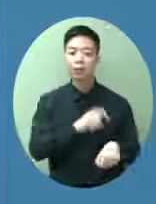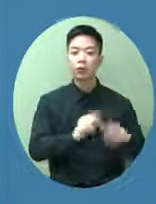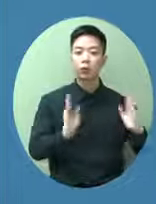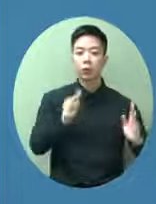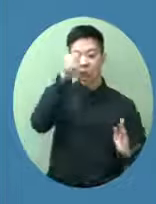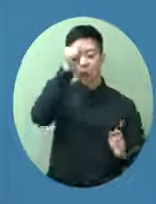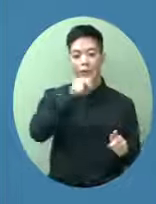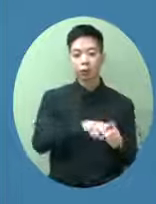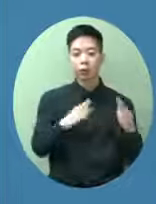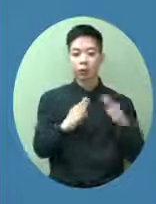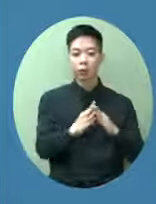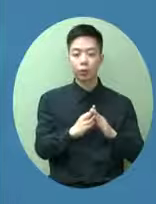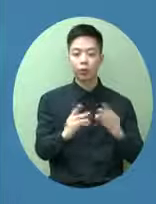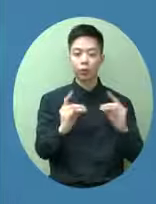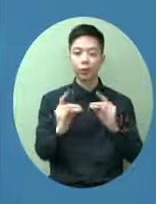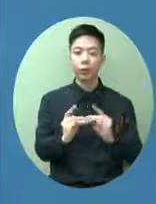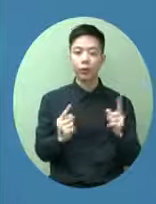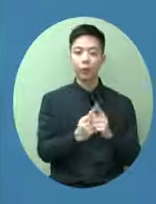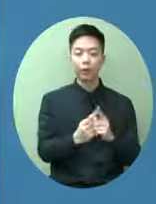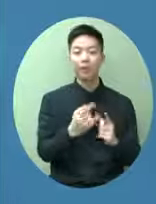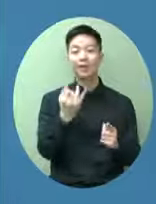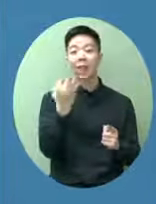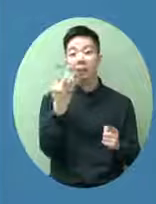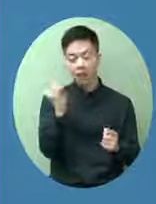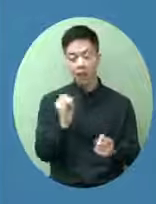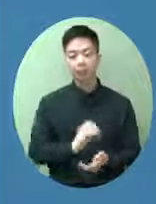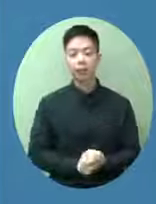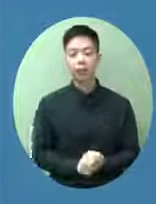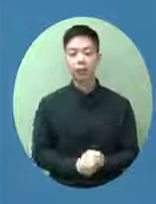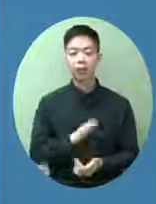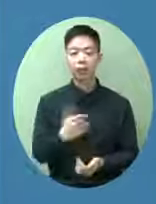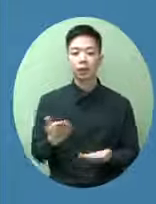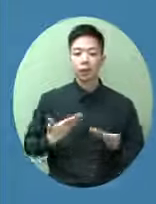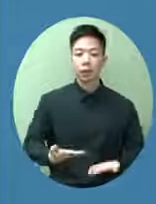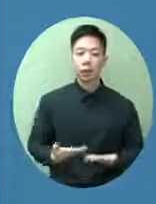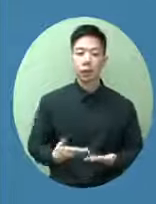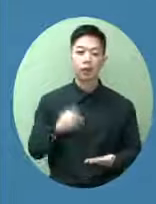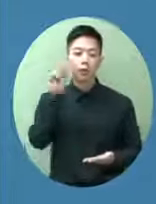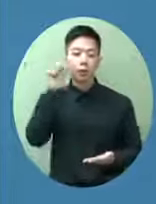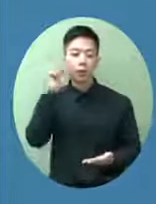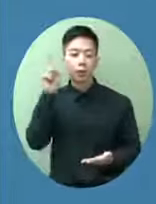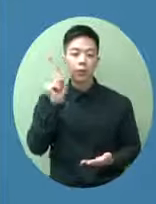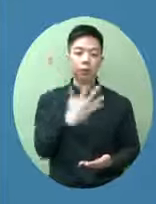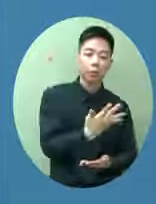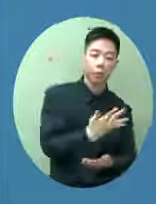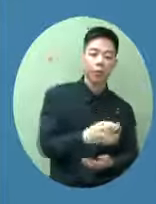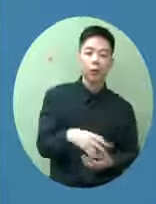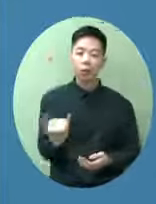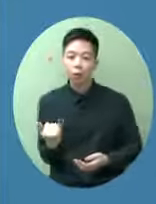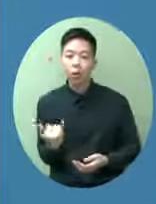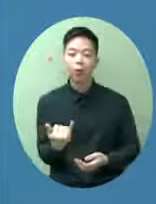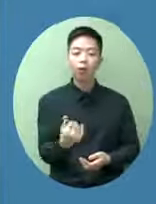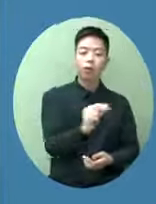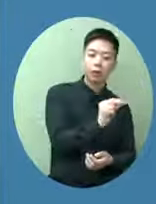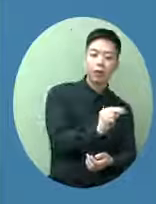剩下30個左右即是在確診的個案裏面但現在又每天五個、六個、七個都是